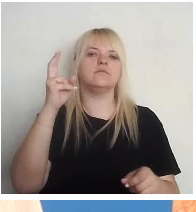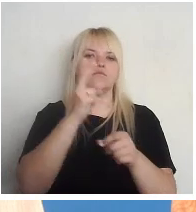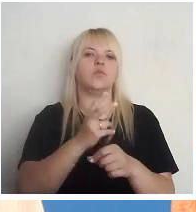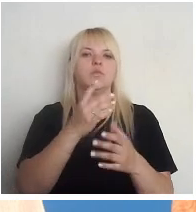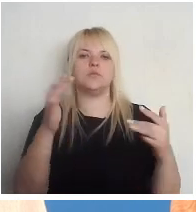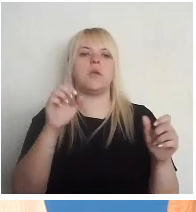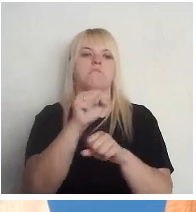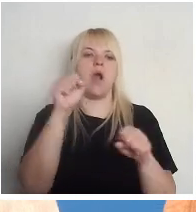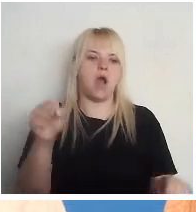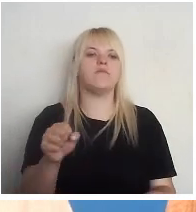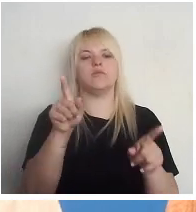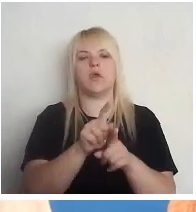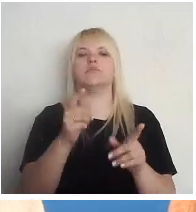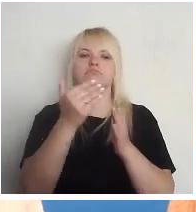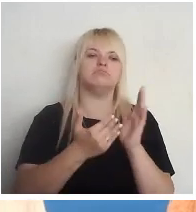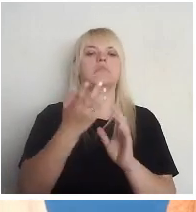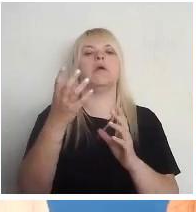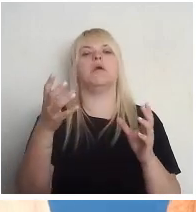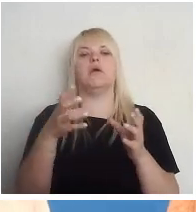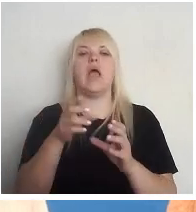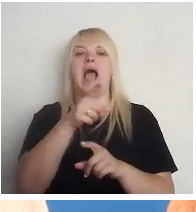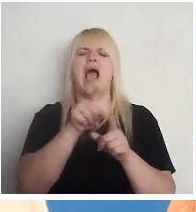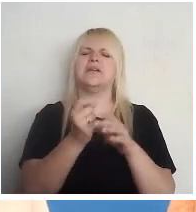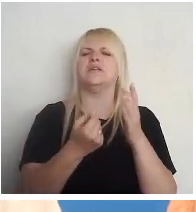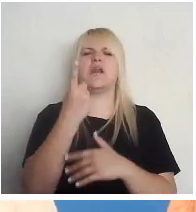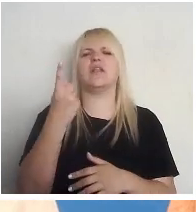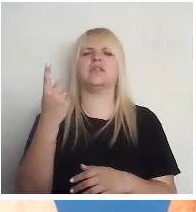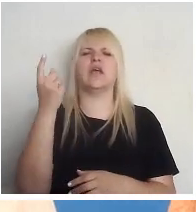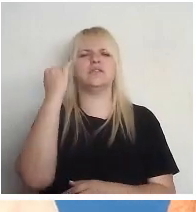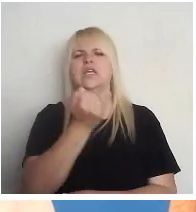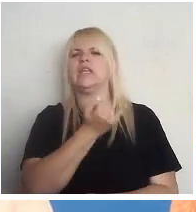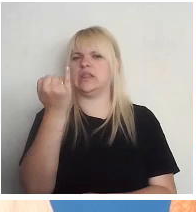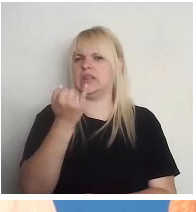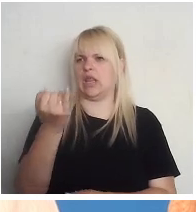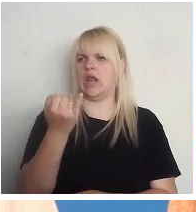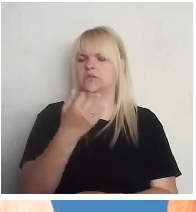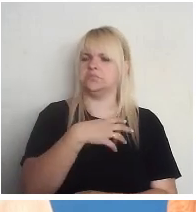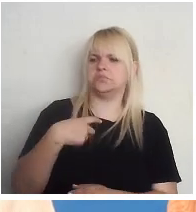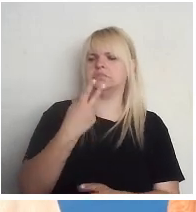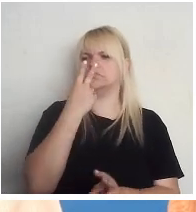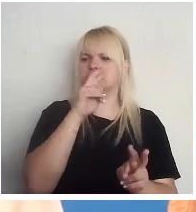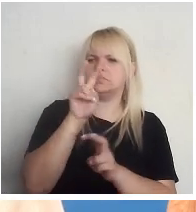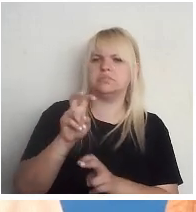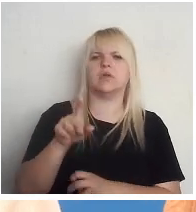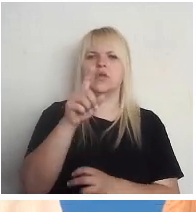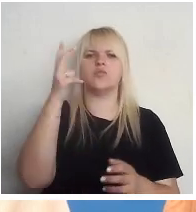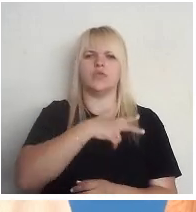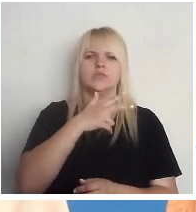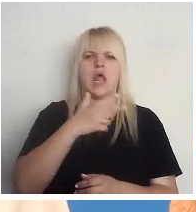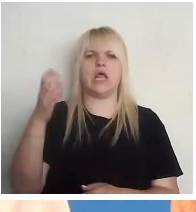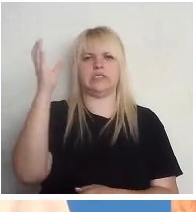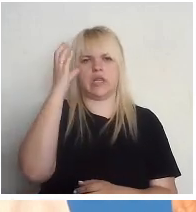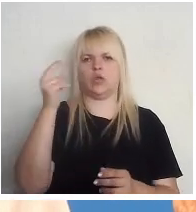pārvaldi, līdz ar to. Jo man arī radās interesi, tāpēc, ka es izvēlaju šo te sociālo zinātņu kursu.